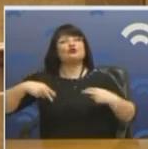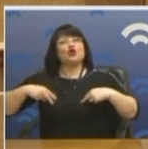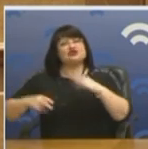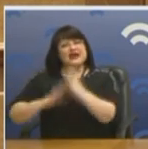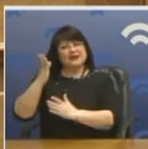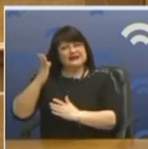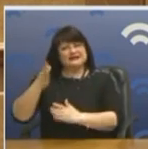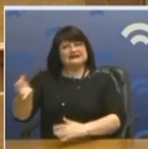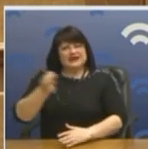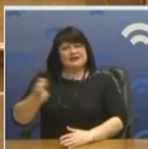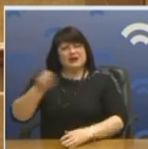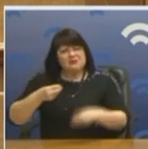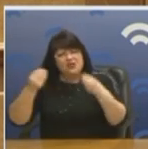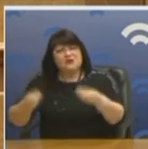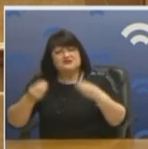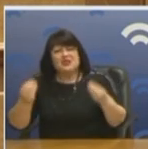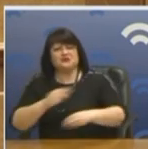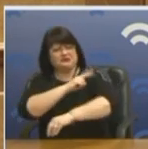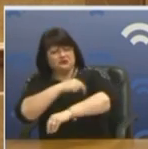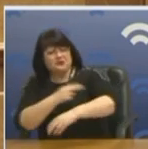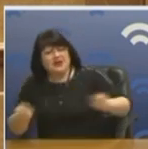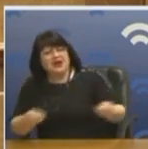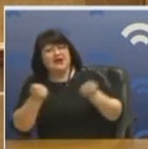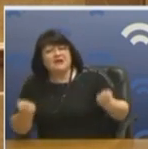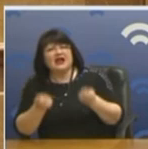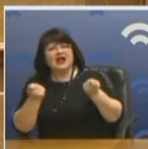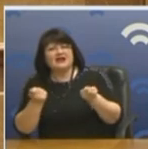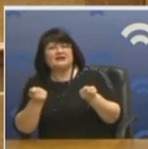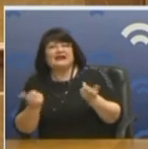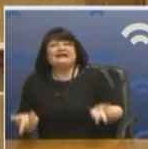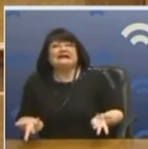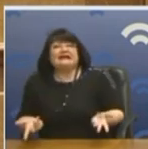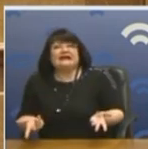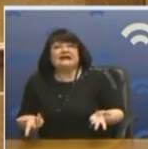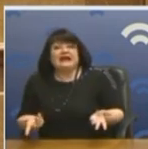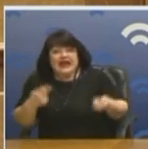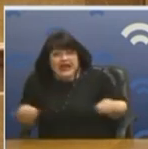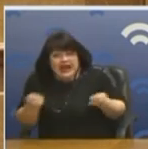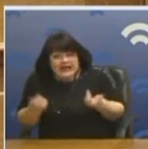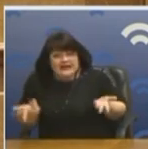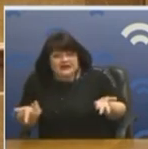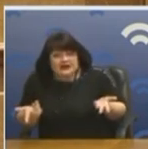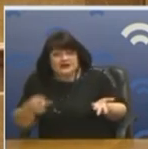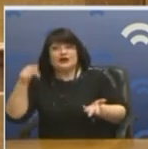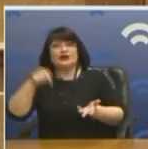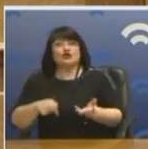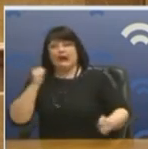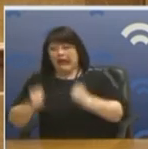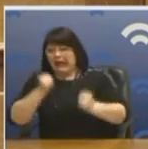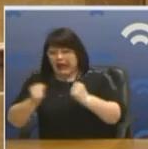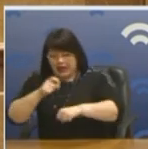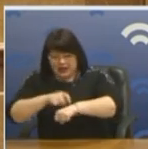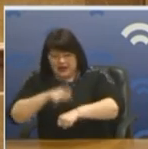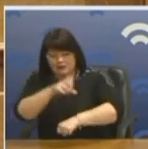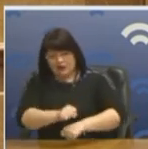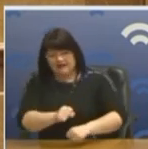αφιέντσε ο Ντόμψεν τη δόξα να κλείνουν νοσοκομεία. Αυτά λεγόταν και γινότανε. Και τώρα τρέχουμε πίσω από την εξέλιξη. Ξέρετε εγώ είμαι υπέρ της